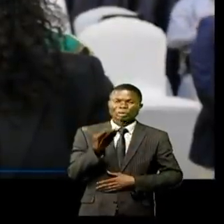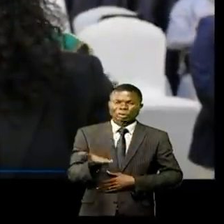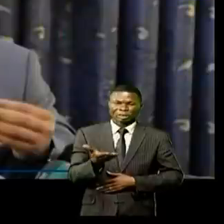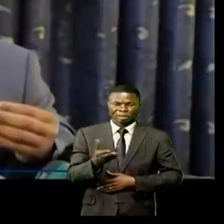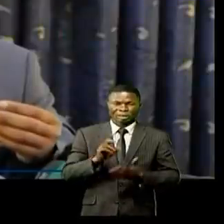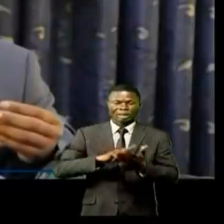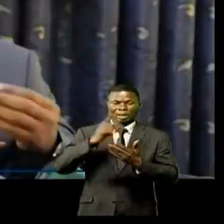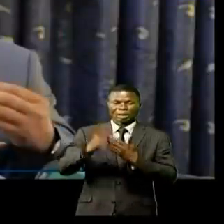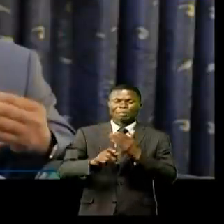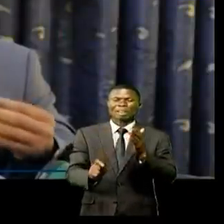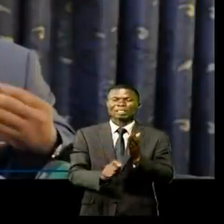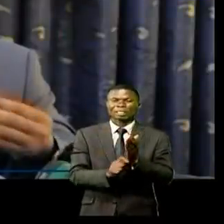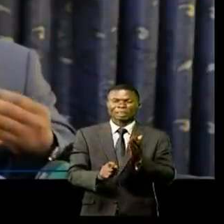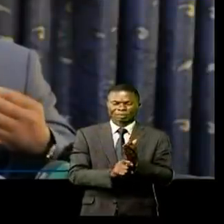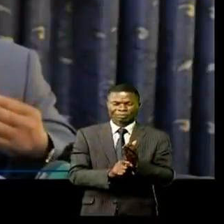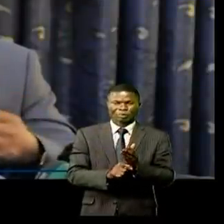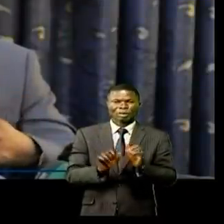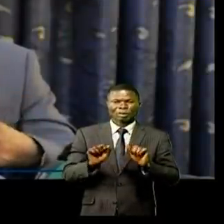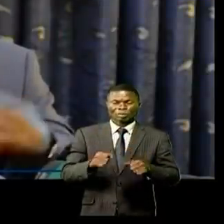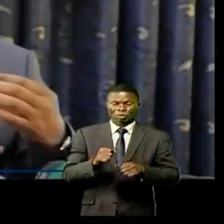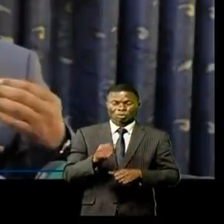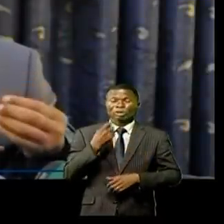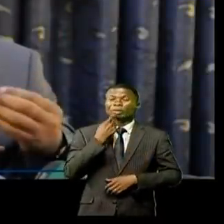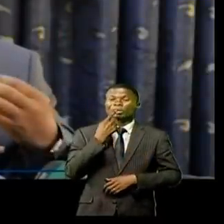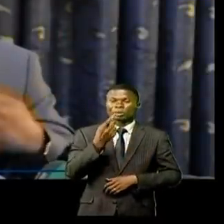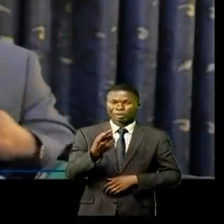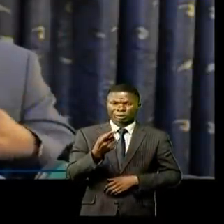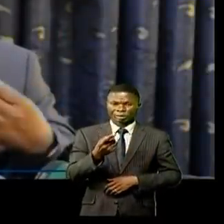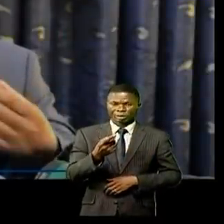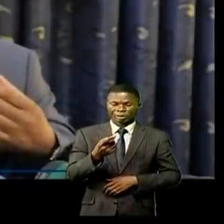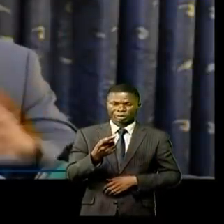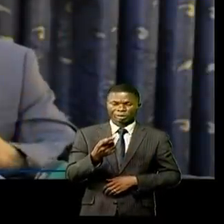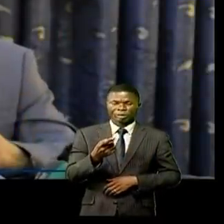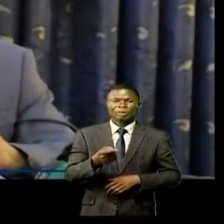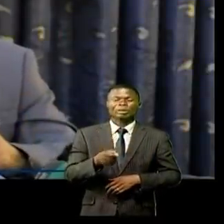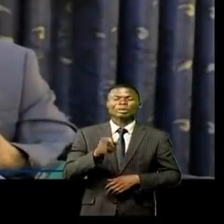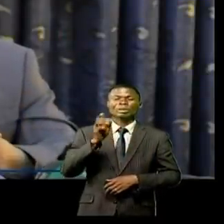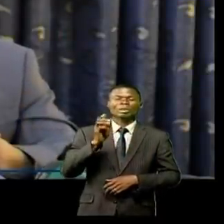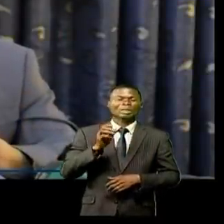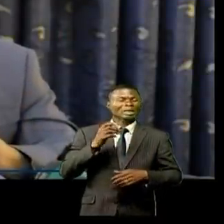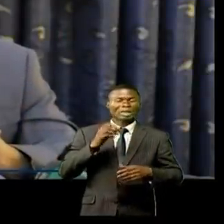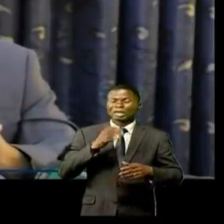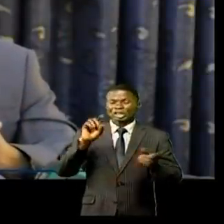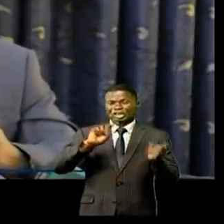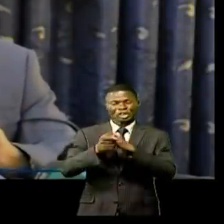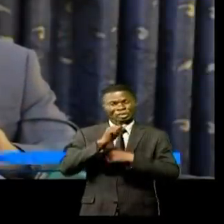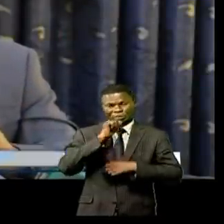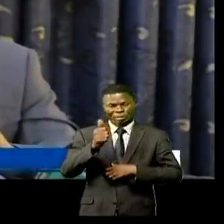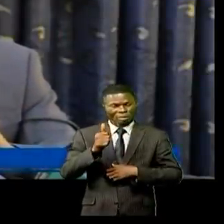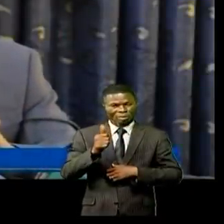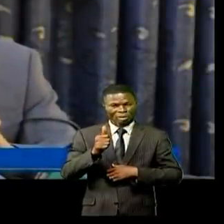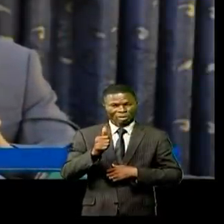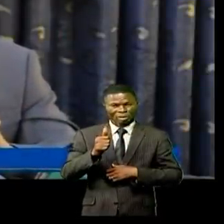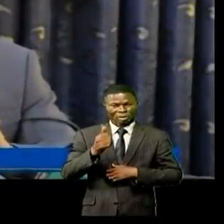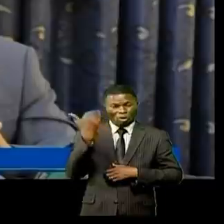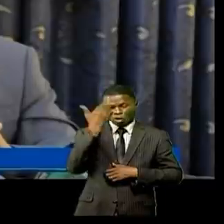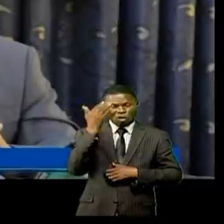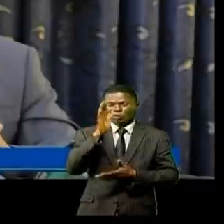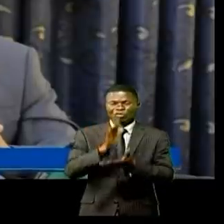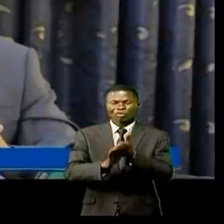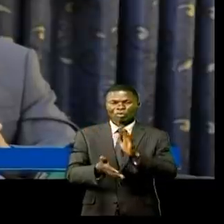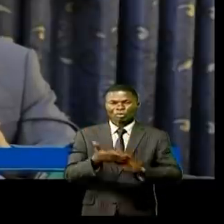plan technique, nous pouvons affirmer, sans crainte d'être contredit, qu'il existe en RDC,